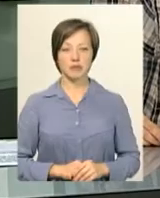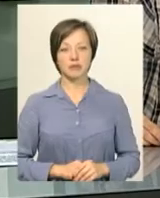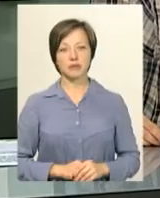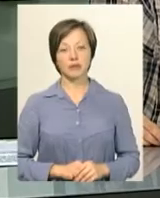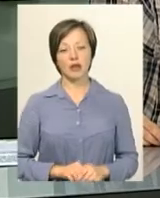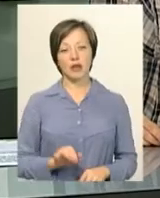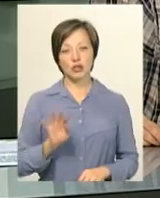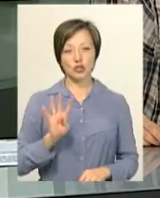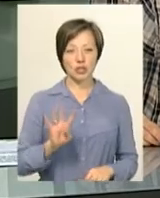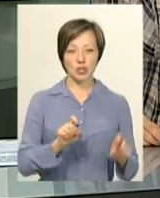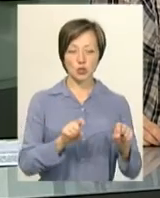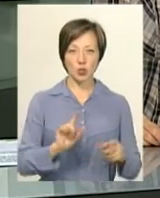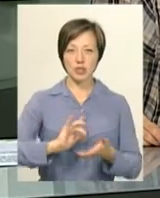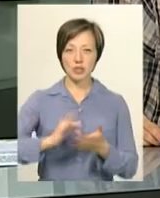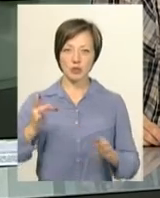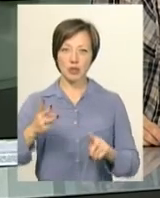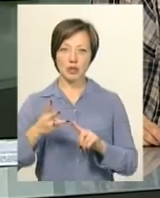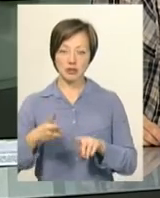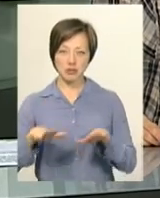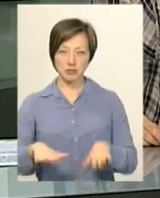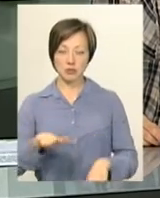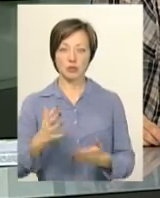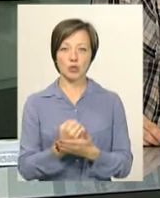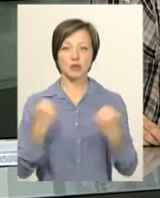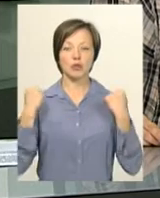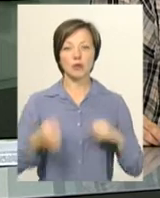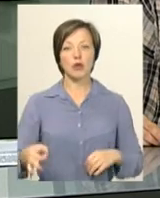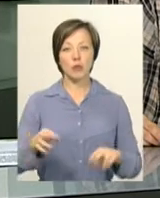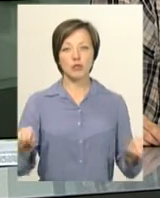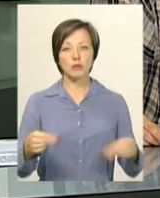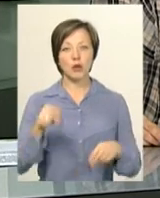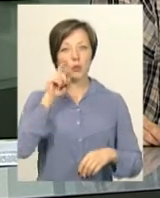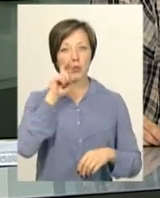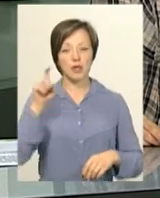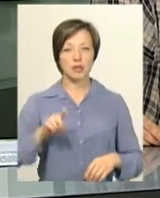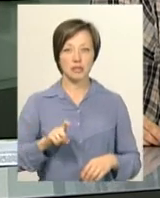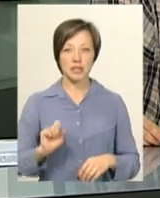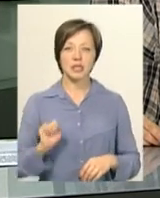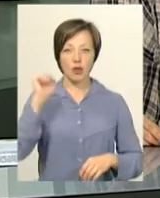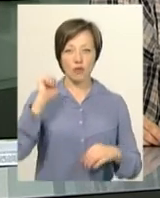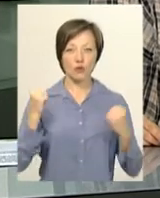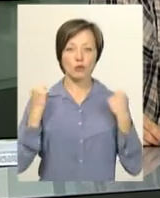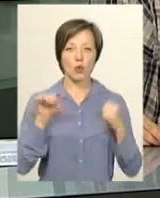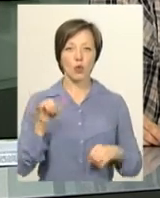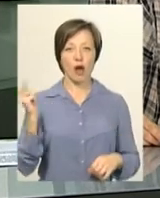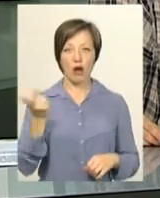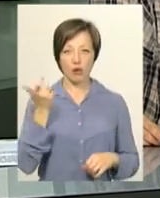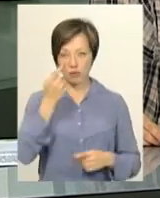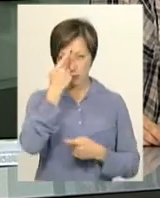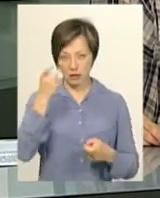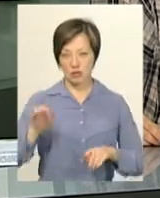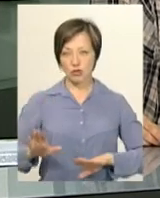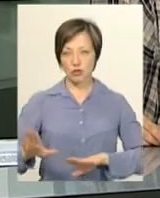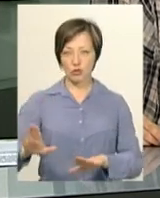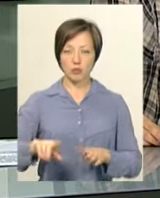Чотири золота, срібло та бронзу здобули спортсмени області на чемпіонаті України з гирівого спорту в Харкові, повідомляє